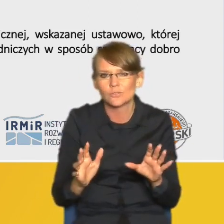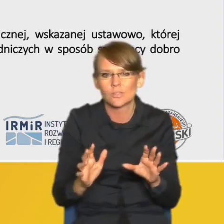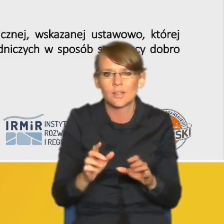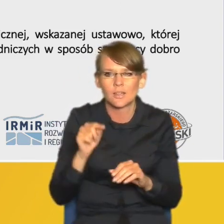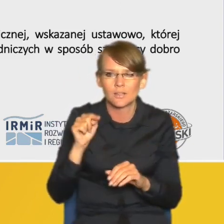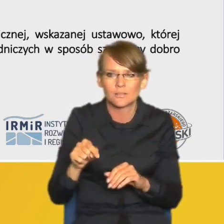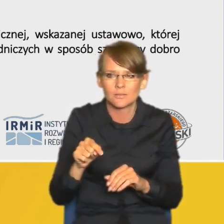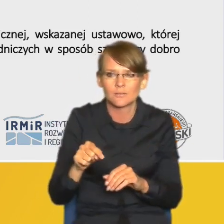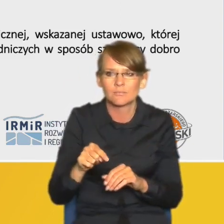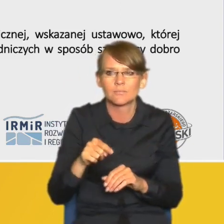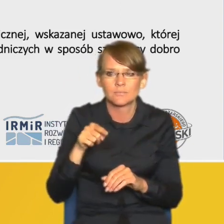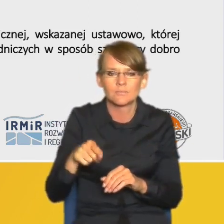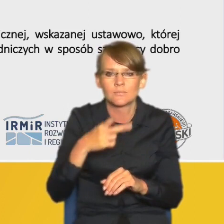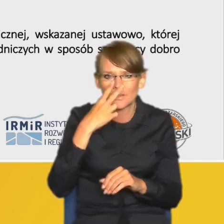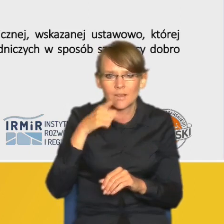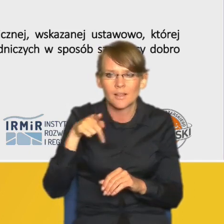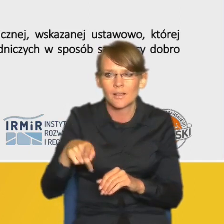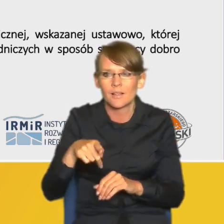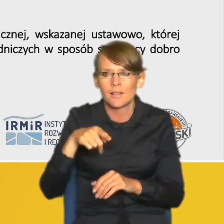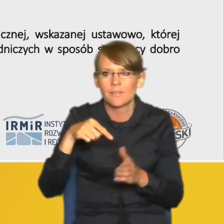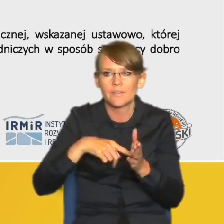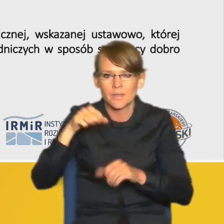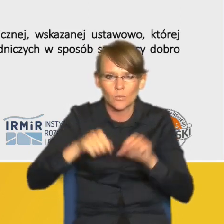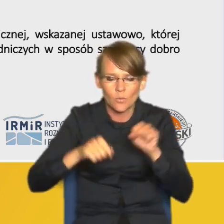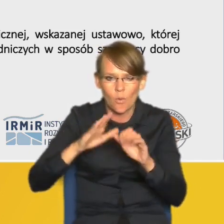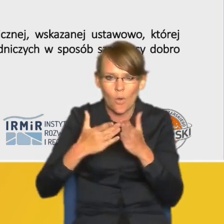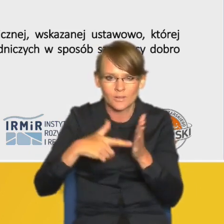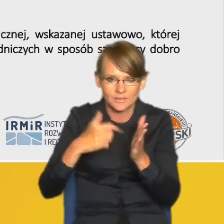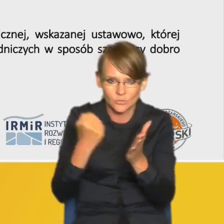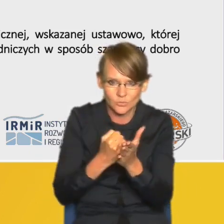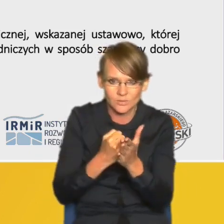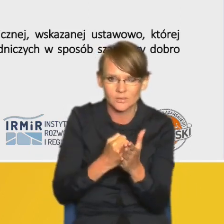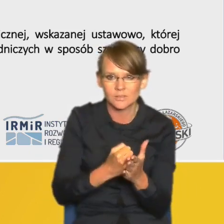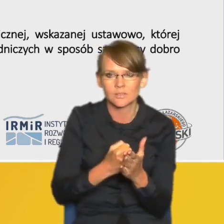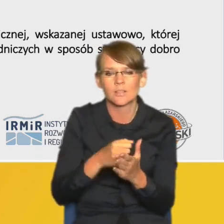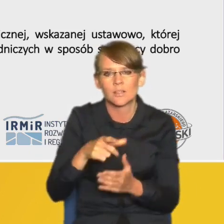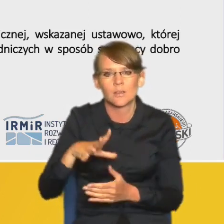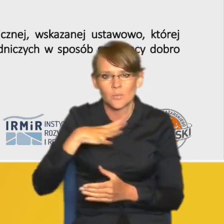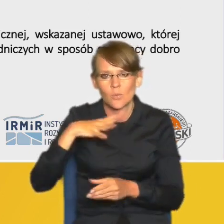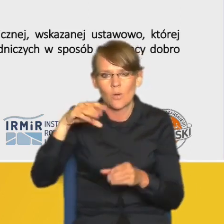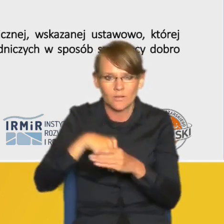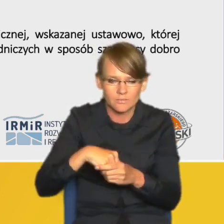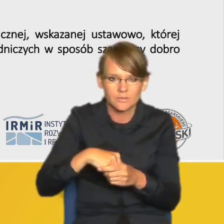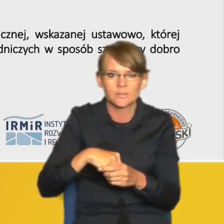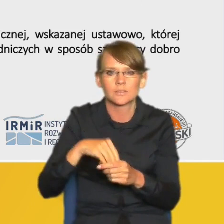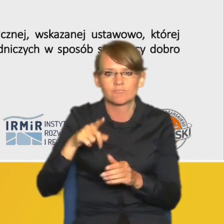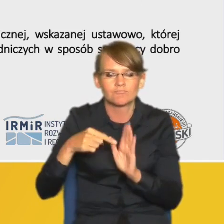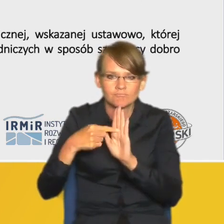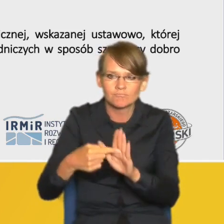wskazania Trybunału Konstytucyjnego który odnosił się do kwestii opłaty jako